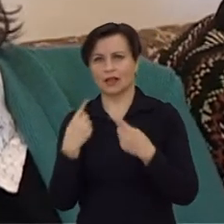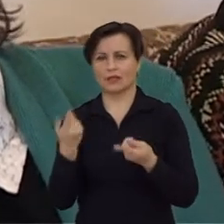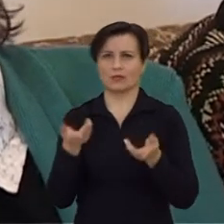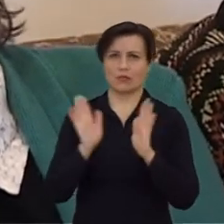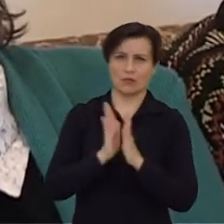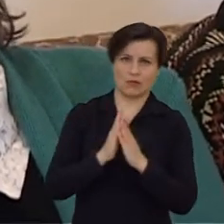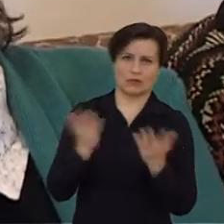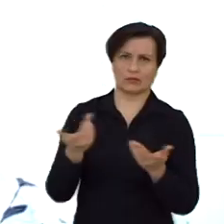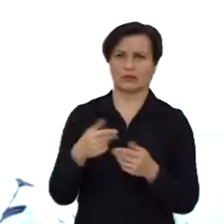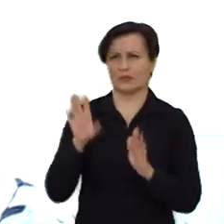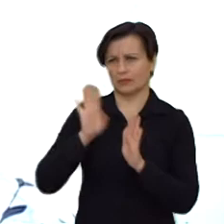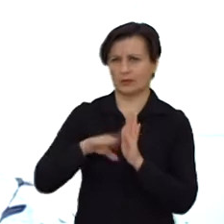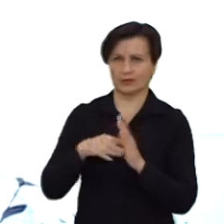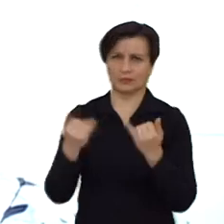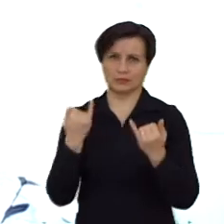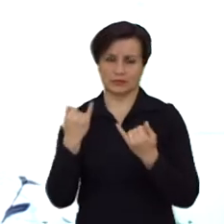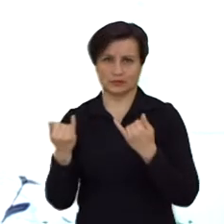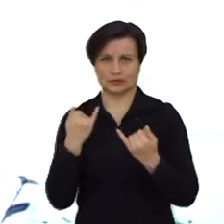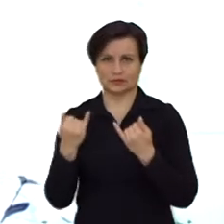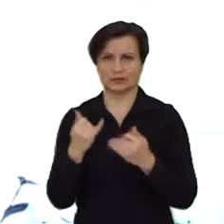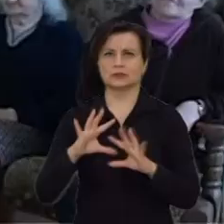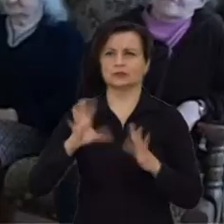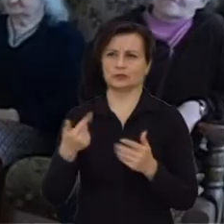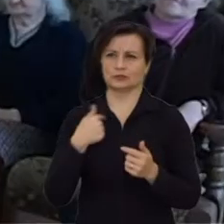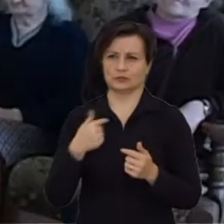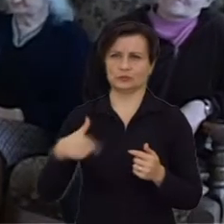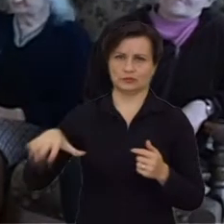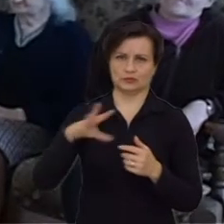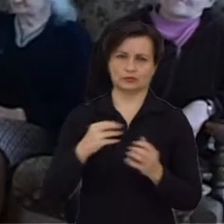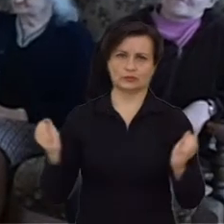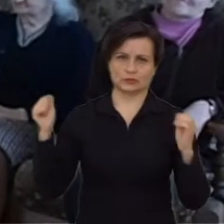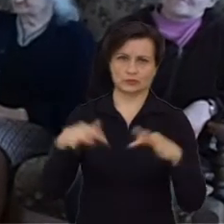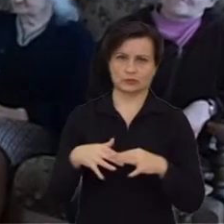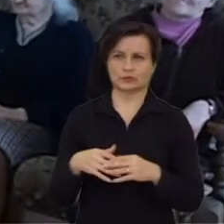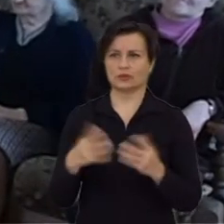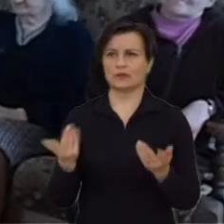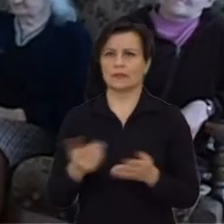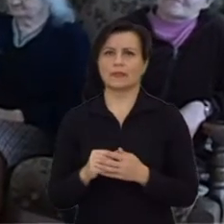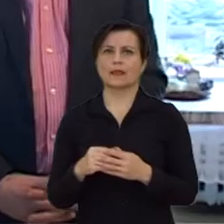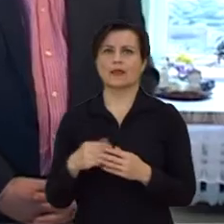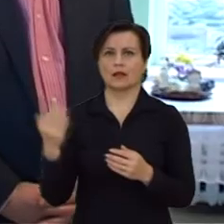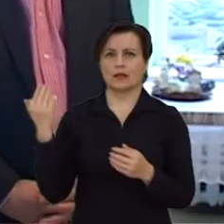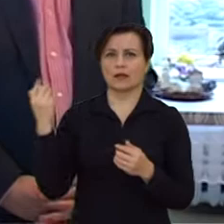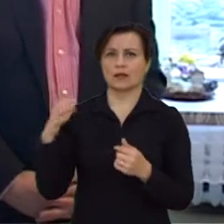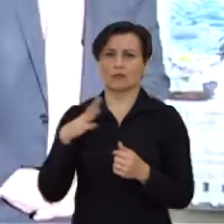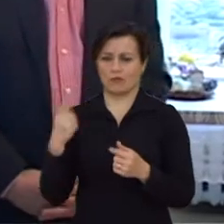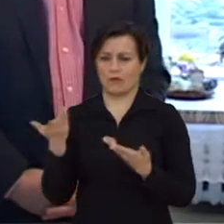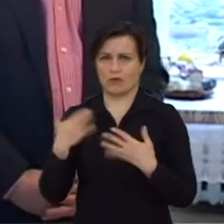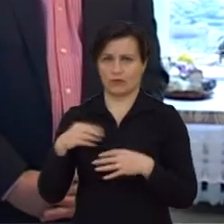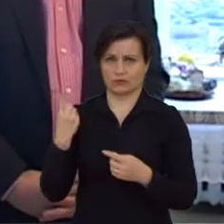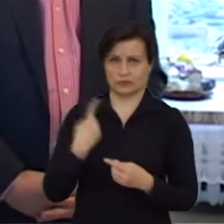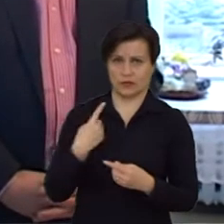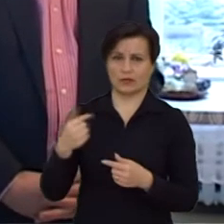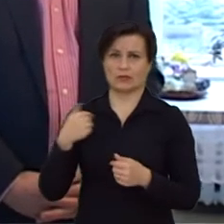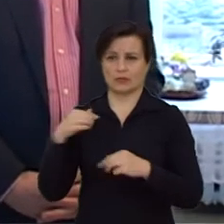reilius, kas sakant, kalbame, pasikalbame. yra viskas, tokios mūsų apsyvimas. Kai gyvenau po vieną, žinai, ne šlaitenikus buvo,